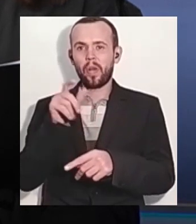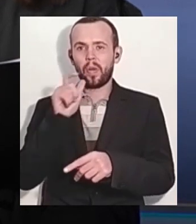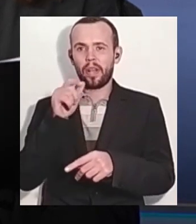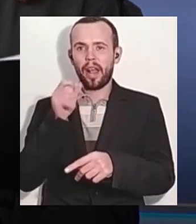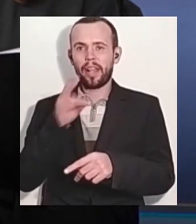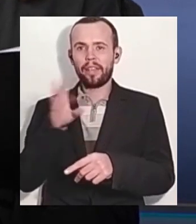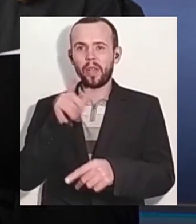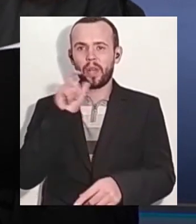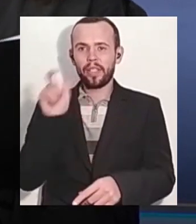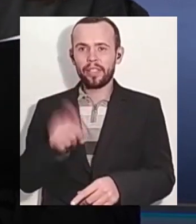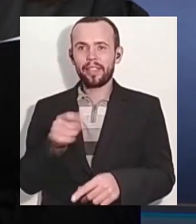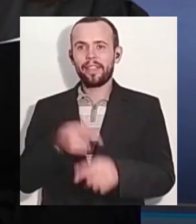Української Єдності Олег Цвілий.